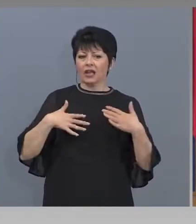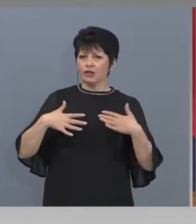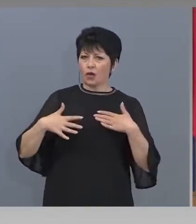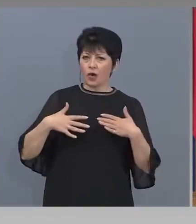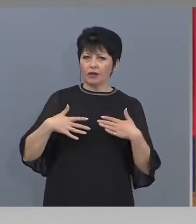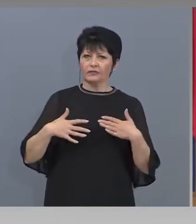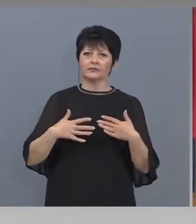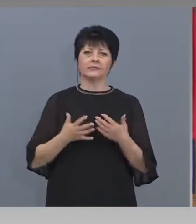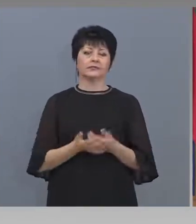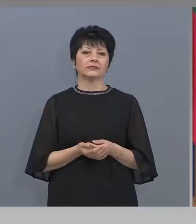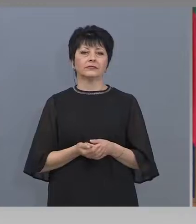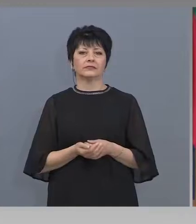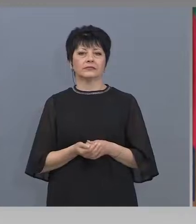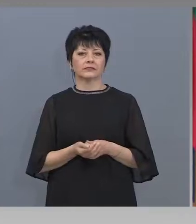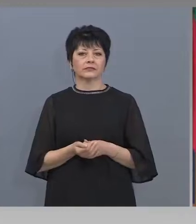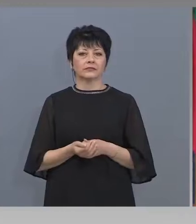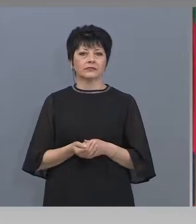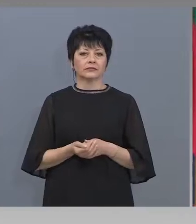актьори дори.